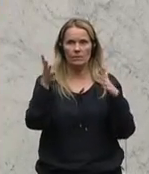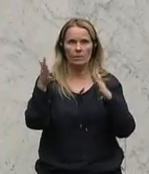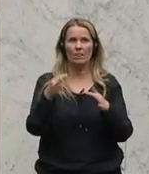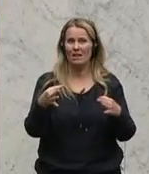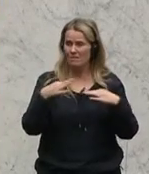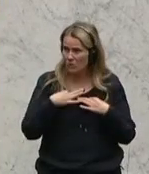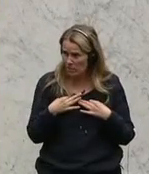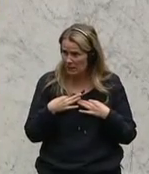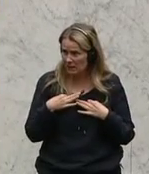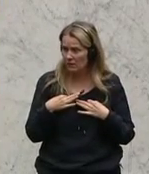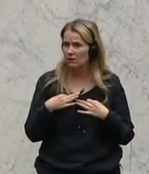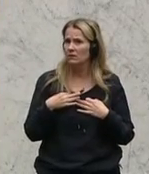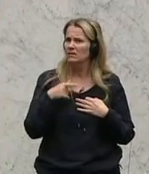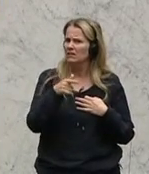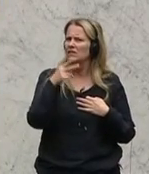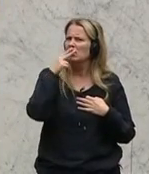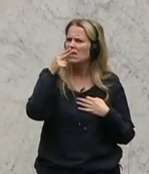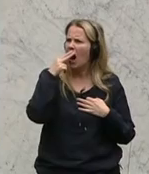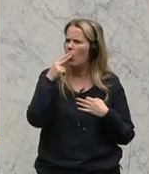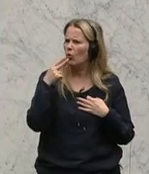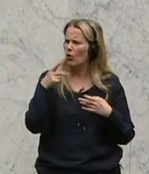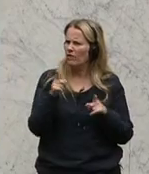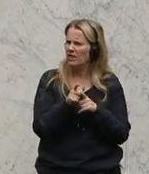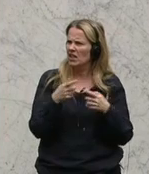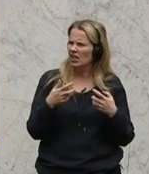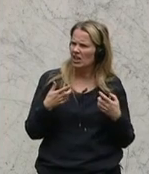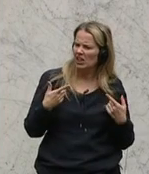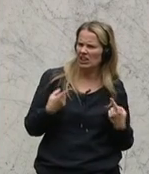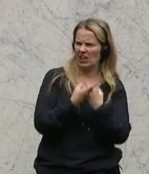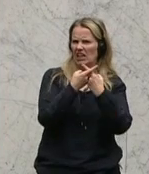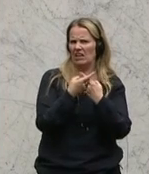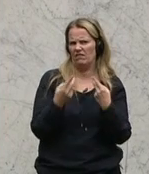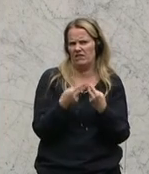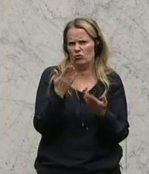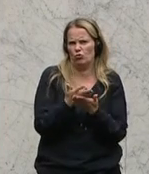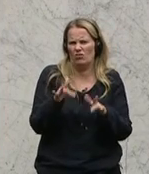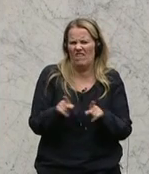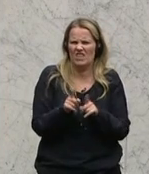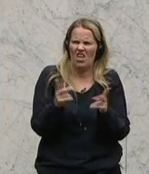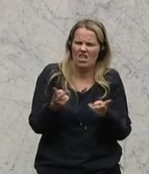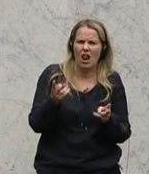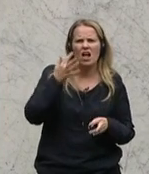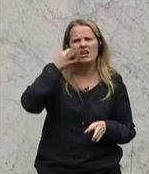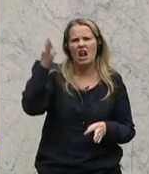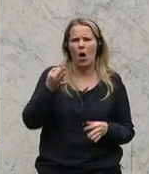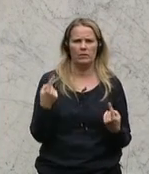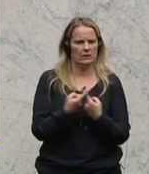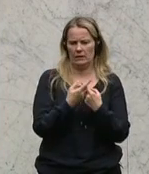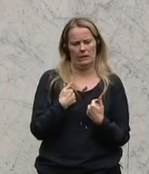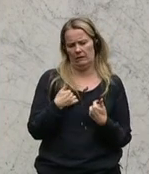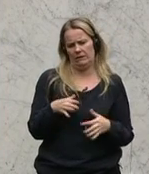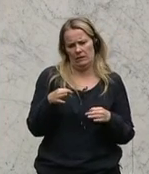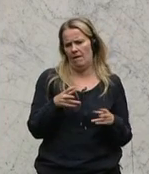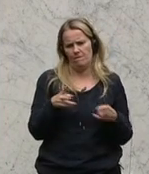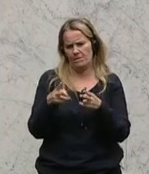Und für mich ist dieser Raucherkrieg, den Sie hier führen, mehr oder weniger fast schon ein Glaubenskrieg. Und ich finde, das ist der falsche Weg.